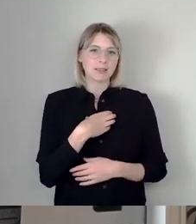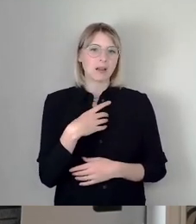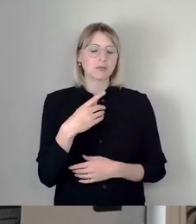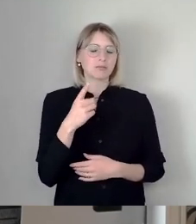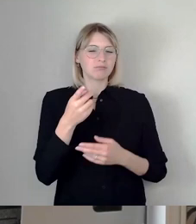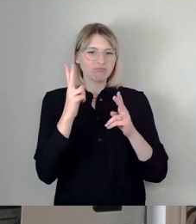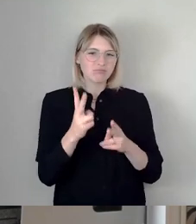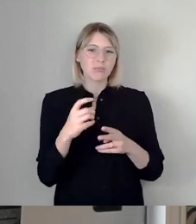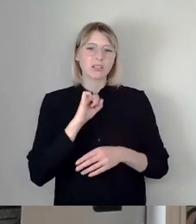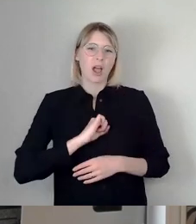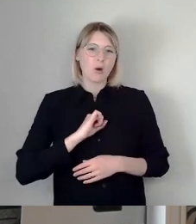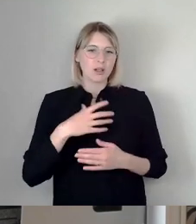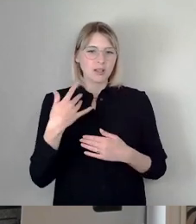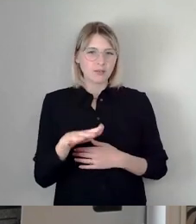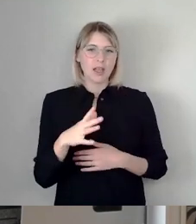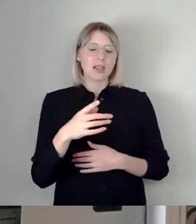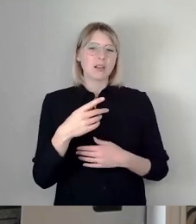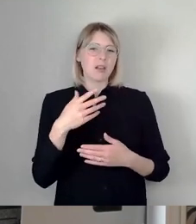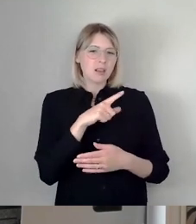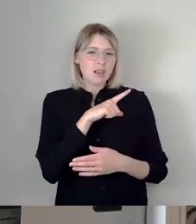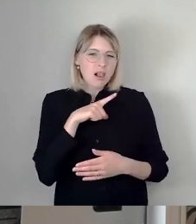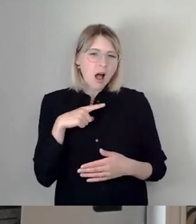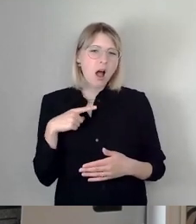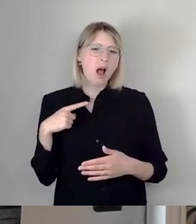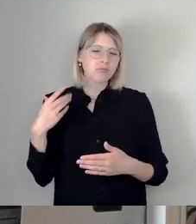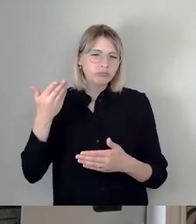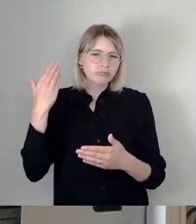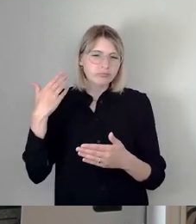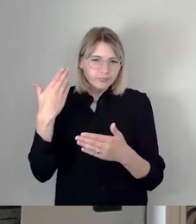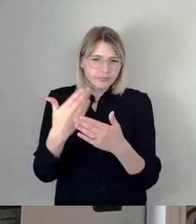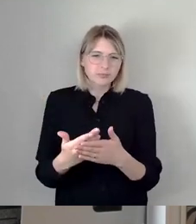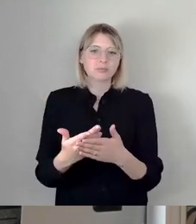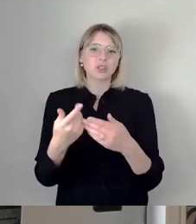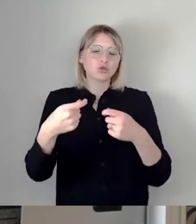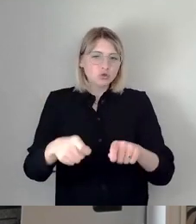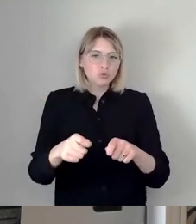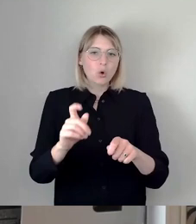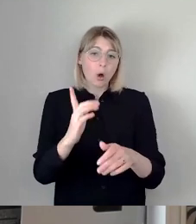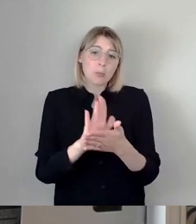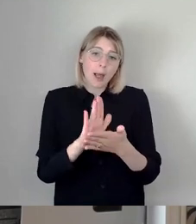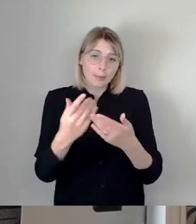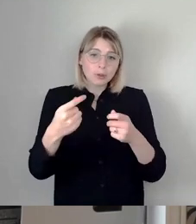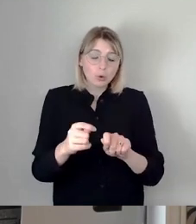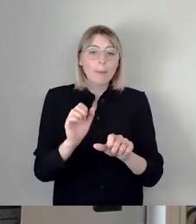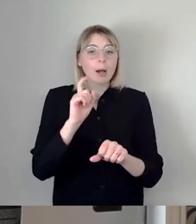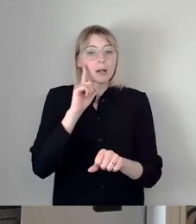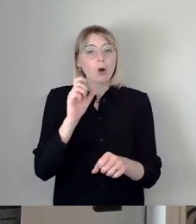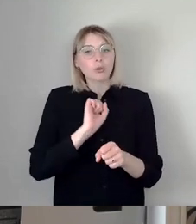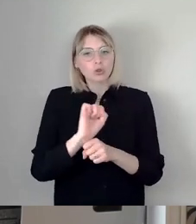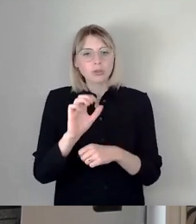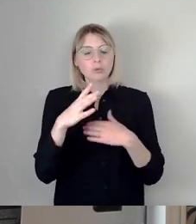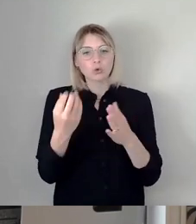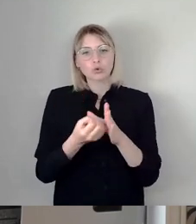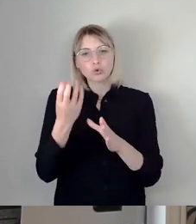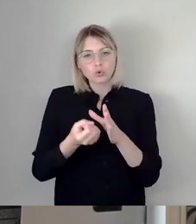dass es so lange geschlossen ist und auch noch natürlich bleiben wird. Aber ich denke, dass wir damit ein kulturhistorisches Denkmal